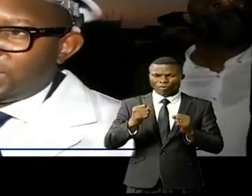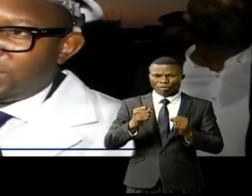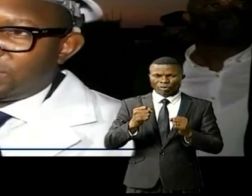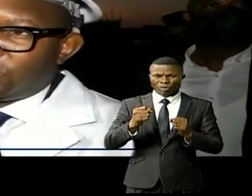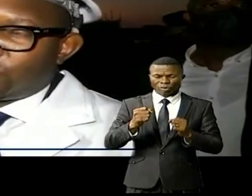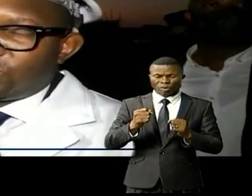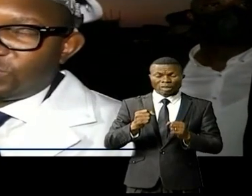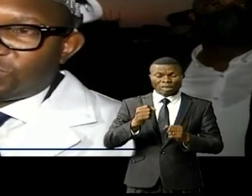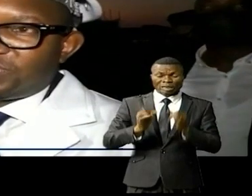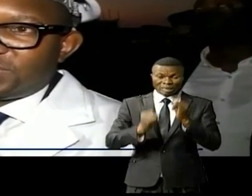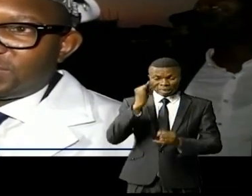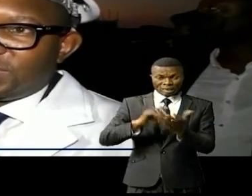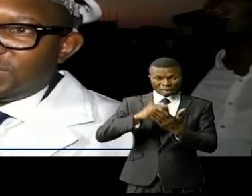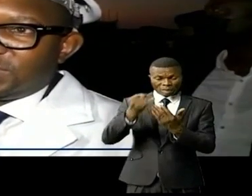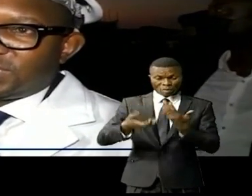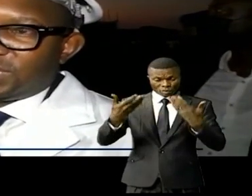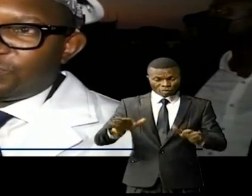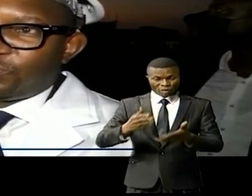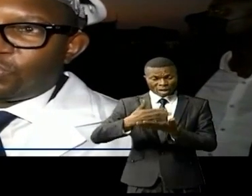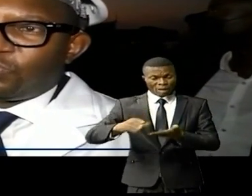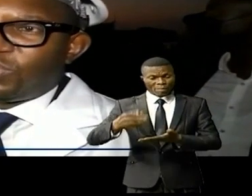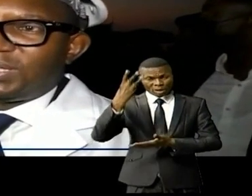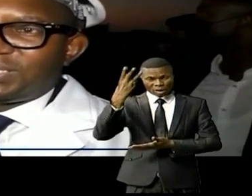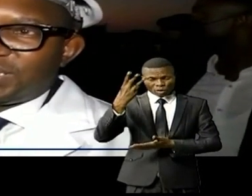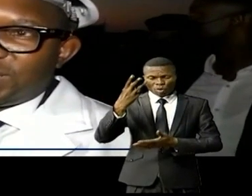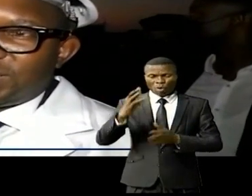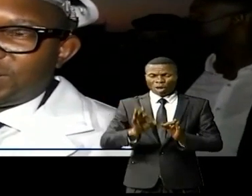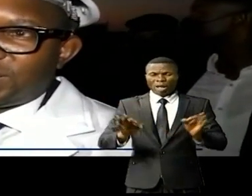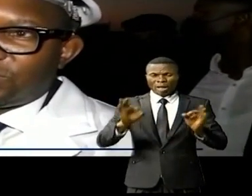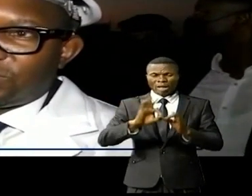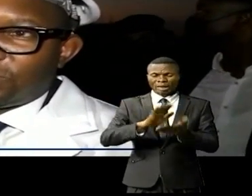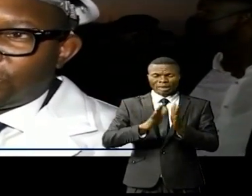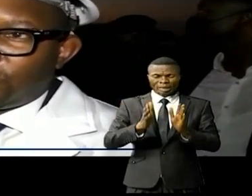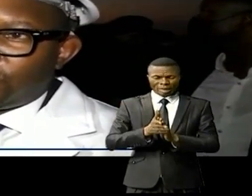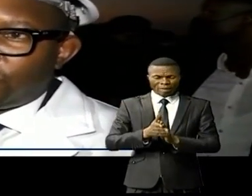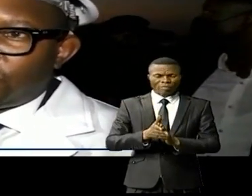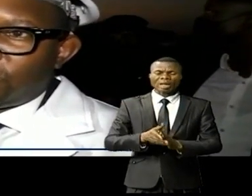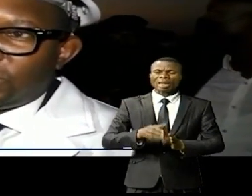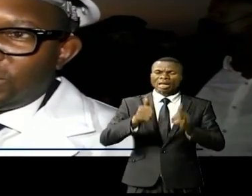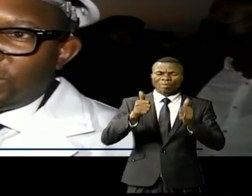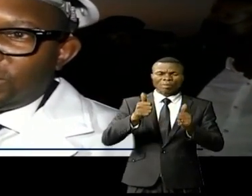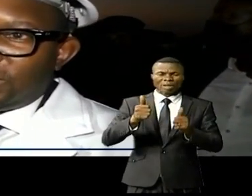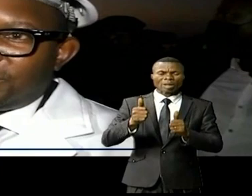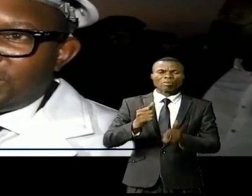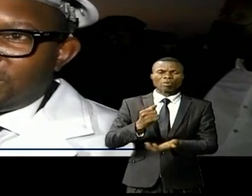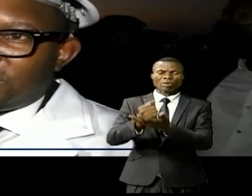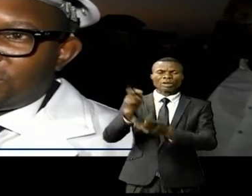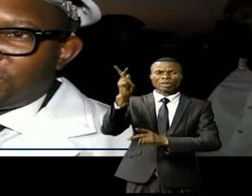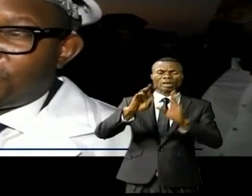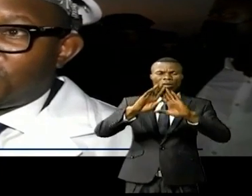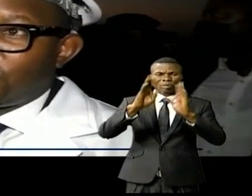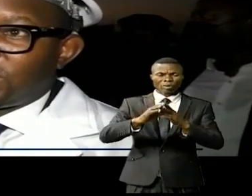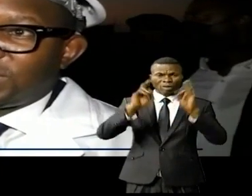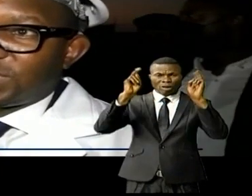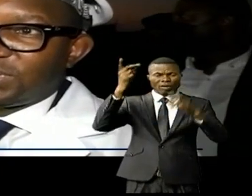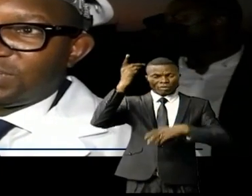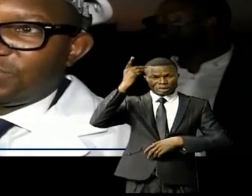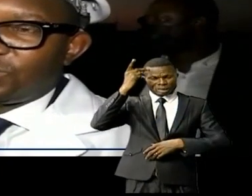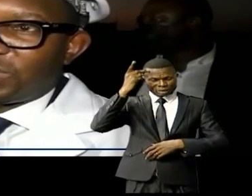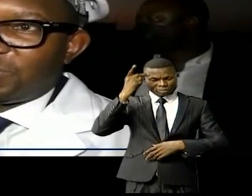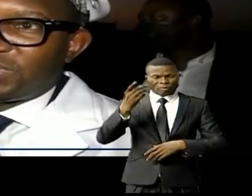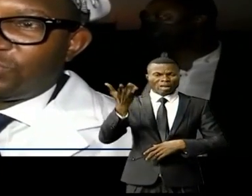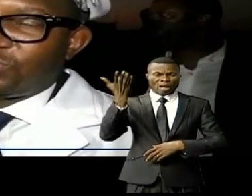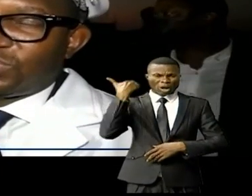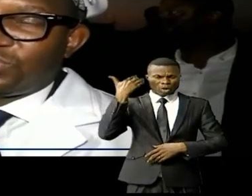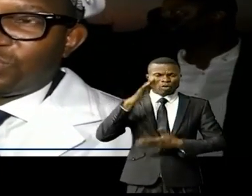terminé, toutes les trois phases, ça sera pour au moins un tiers de la desserte en eau de la ville province de Kinshasa,